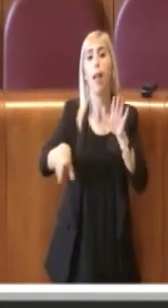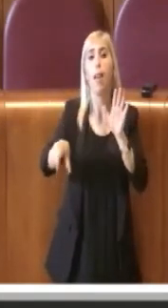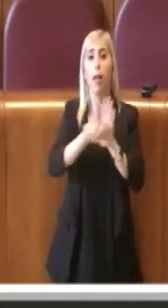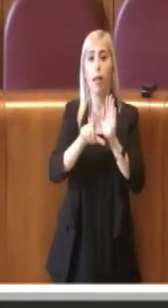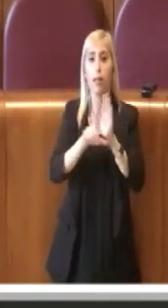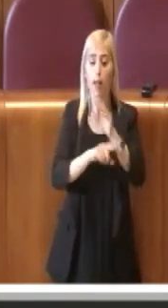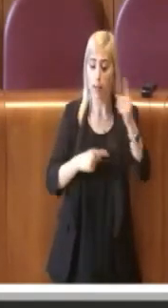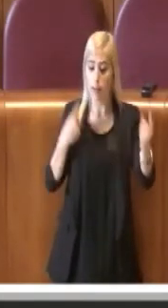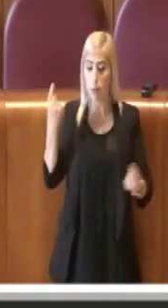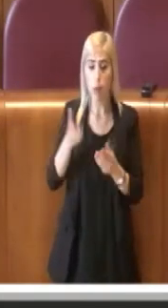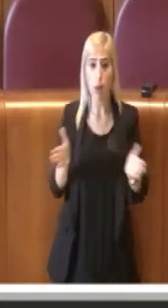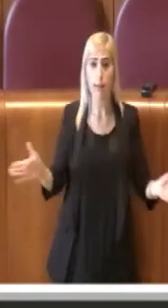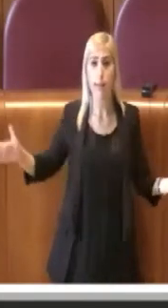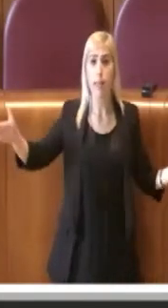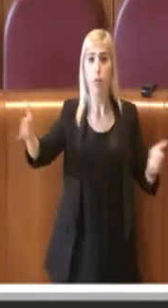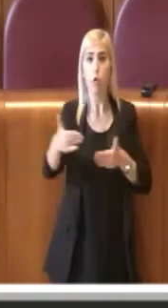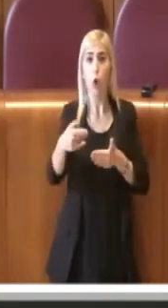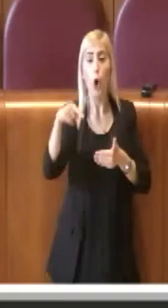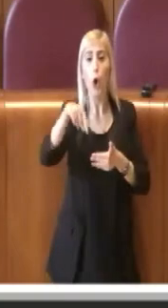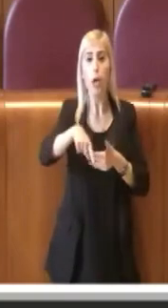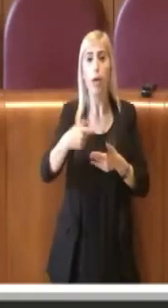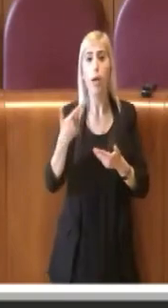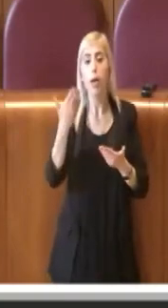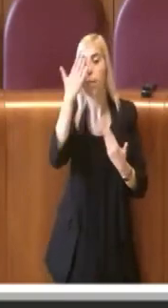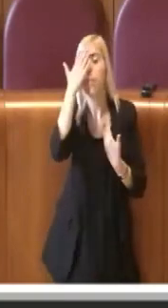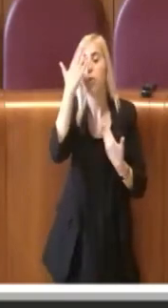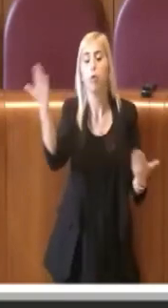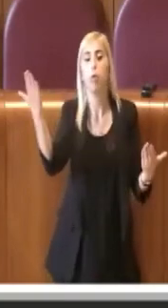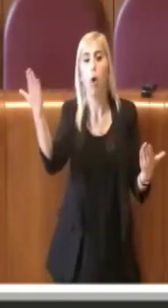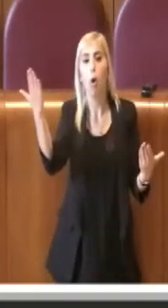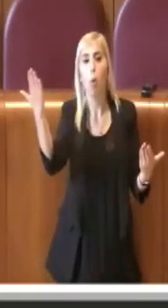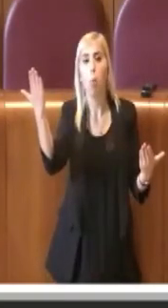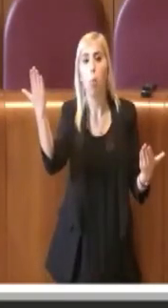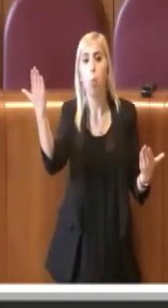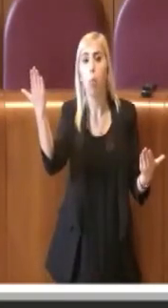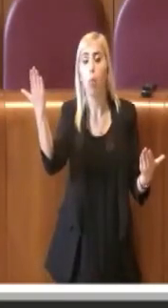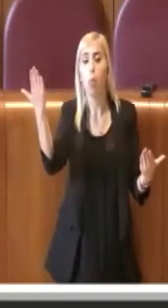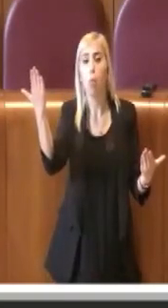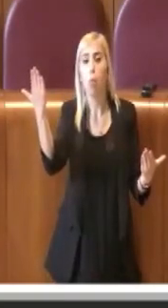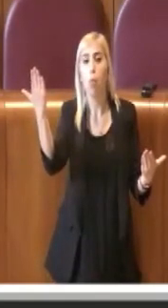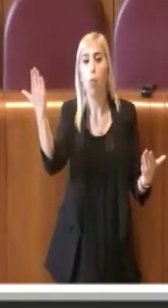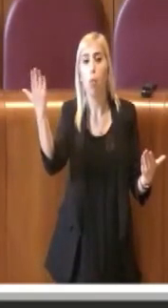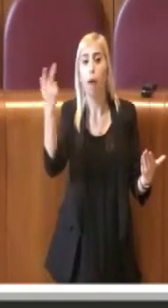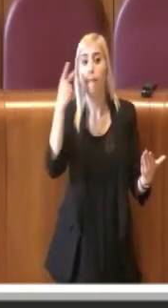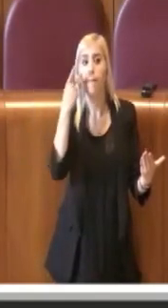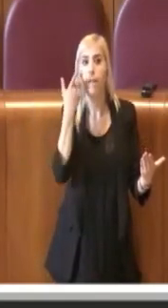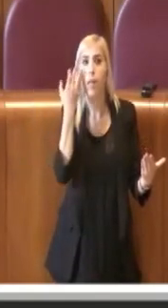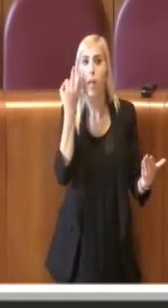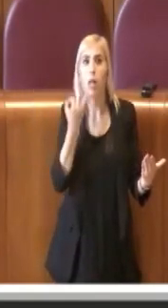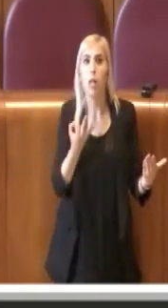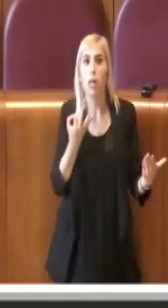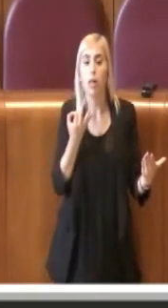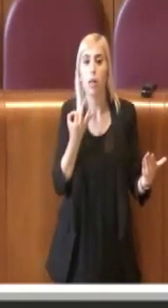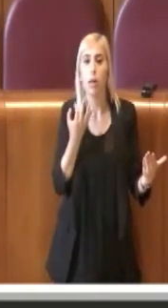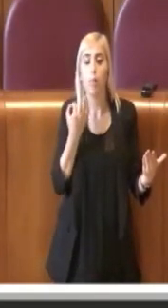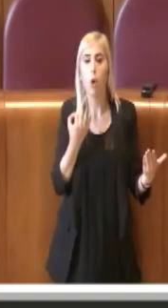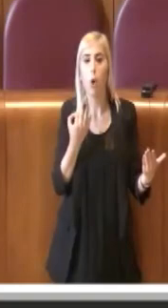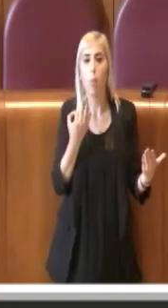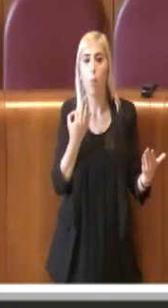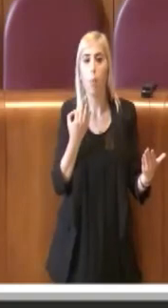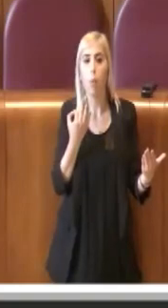questo settore che purtroppo deve essere